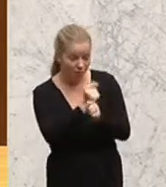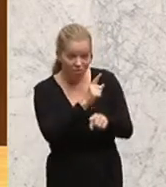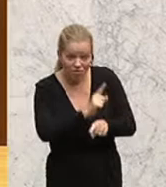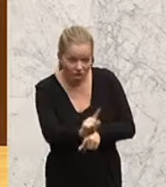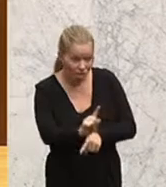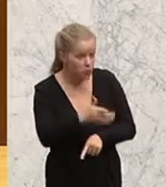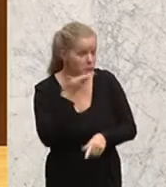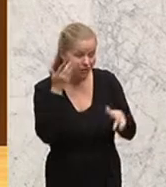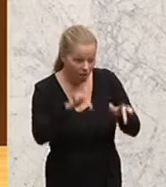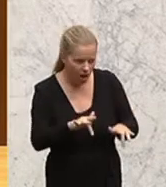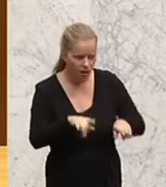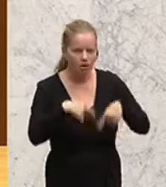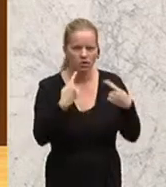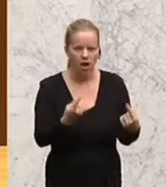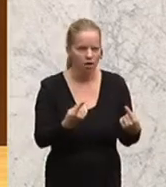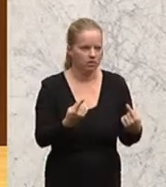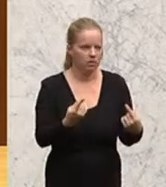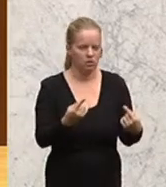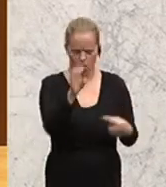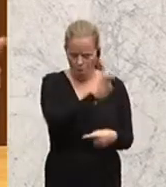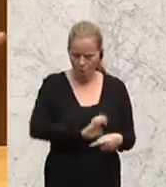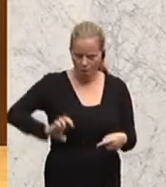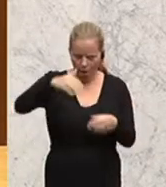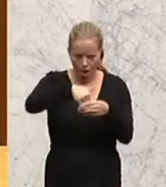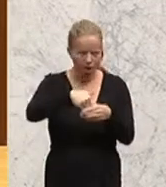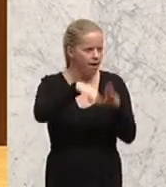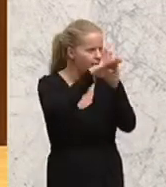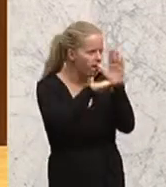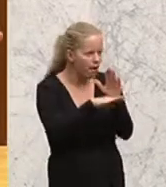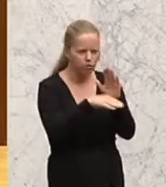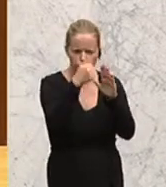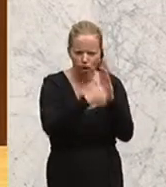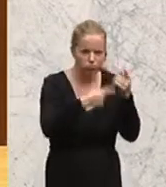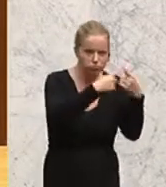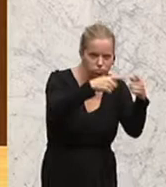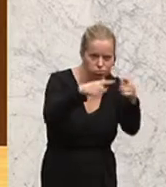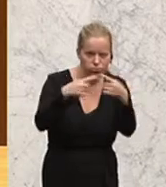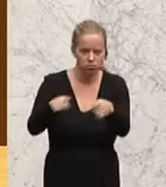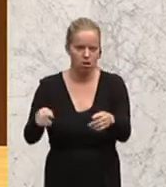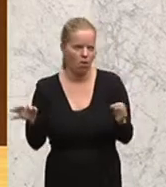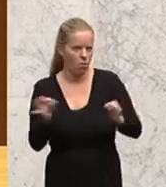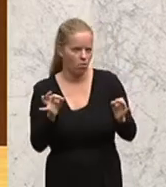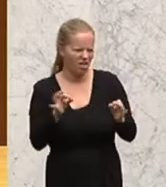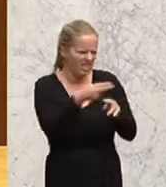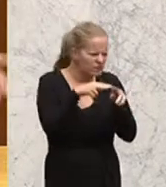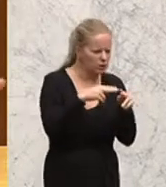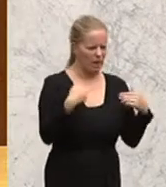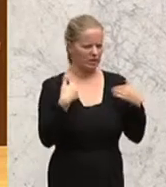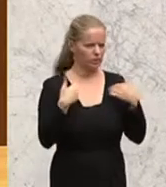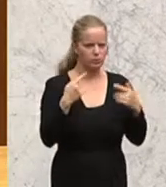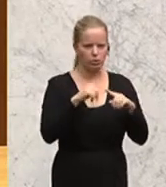unterschiedliche Regeln und Standards, nationale Egoismen, mangelnde Entschlossenheit und ein